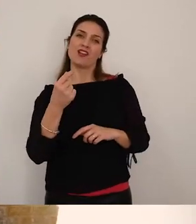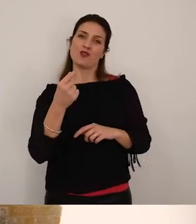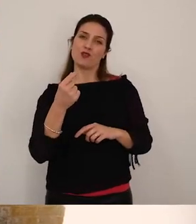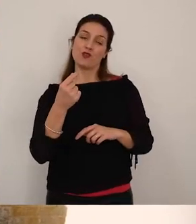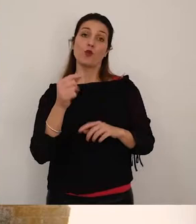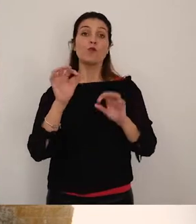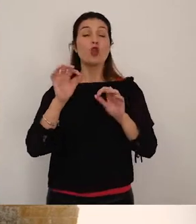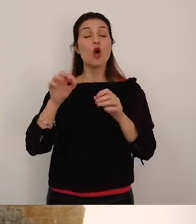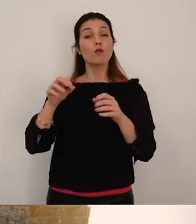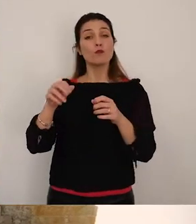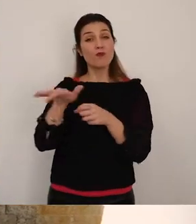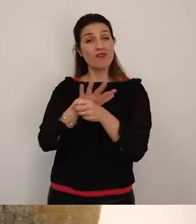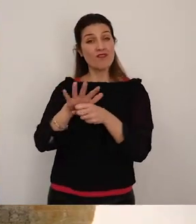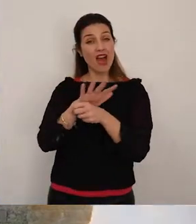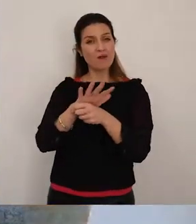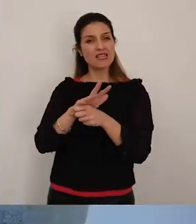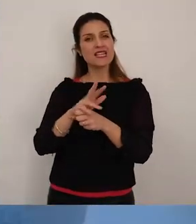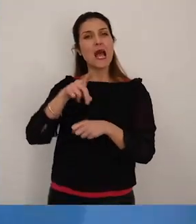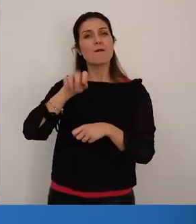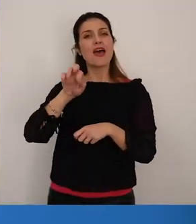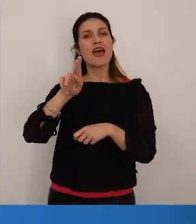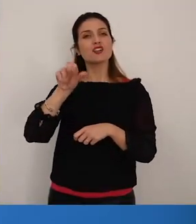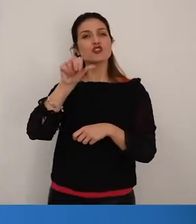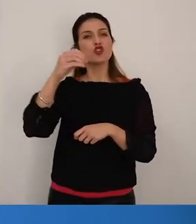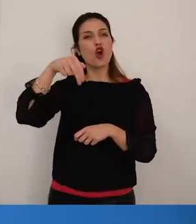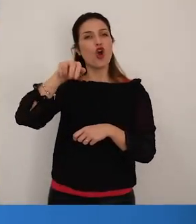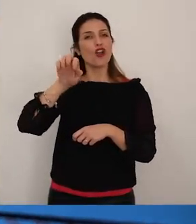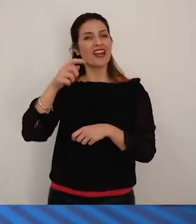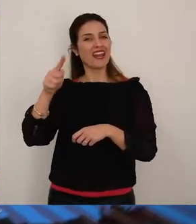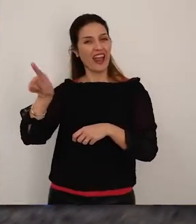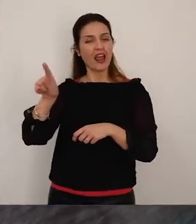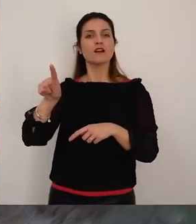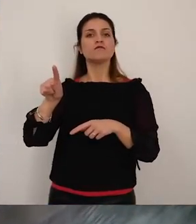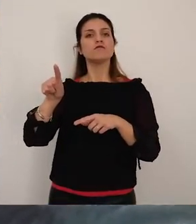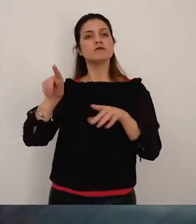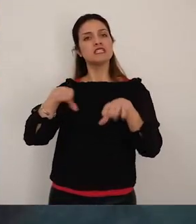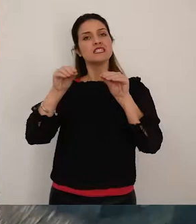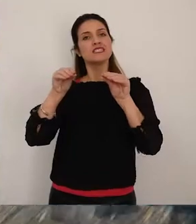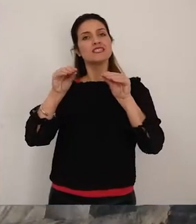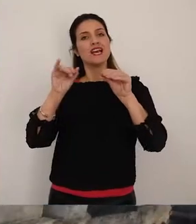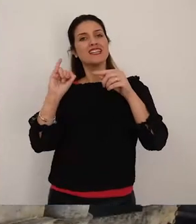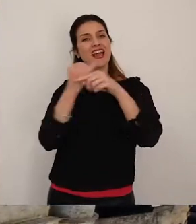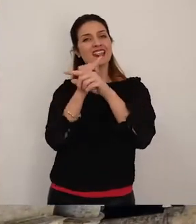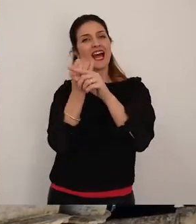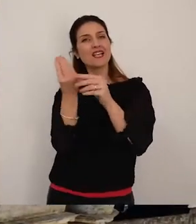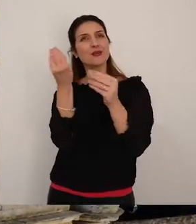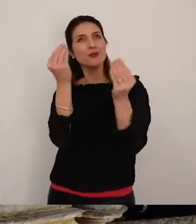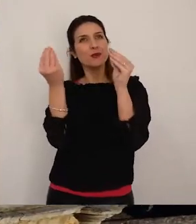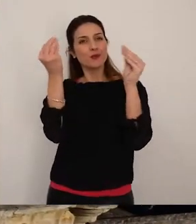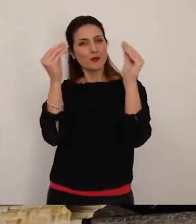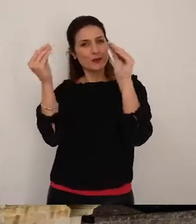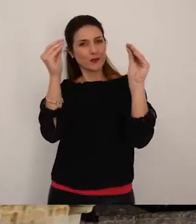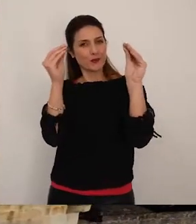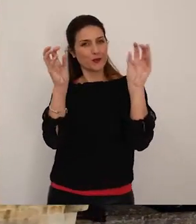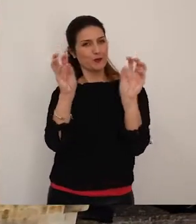sotto la proprietà dei personè che il castello iniziò la sua lenta trasformazione e gentilizia e assunse le sue attuali connotazioni grazie all'intervento